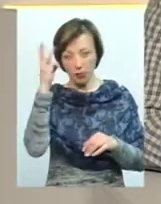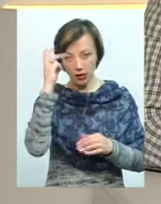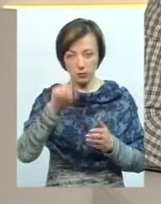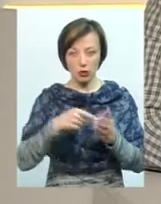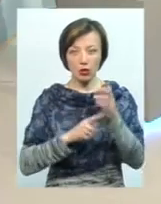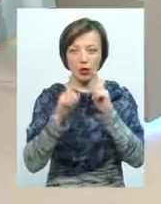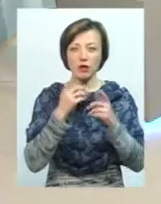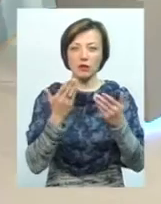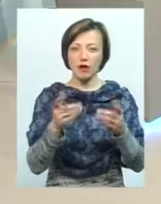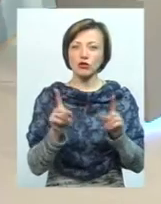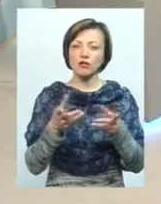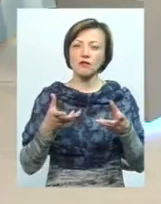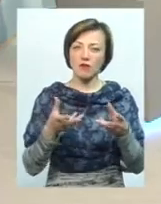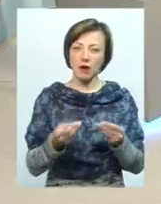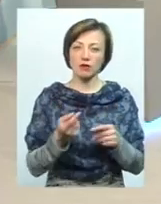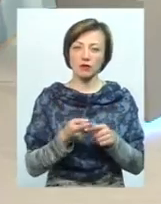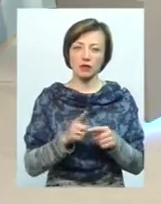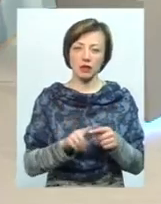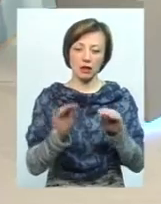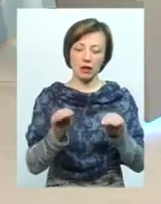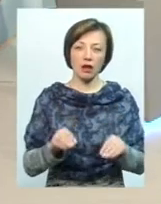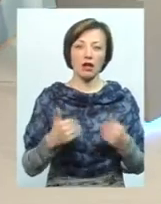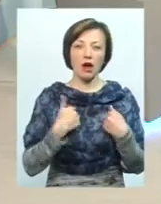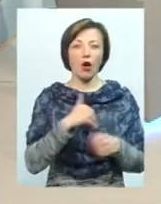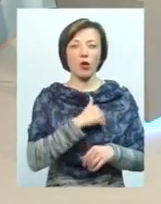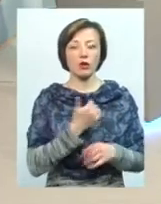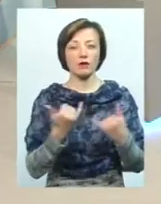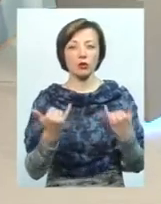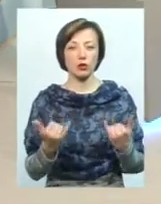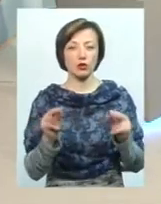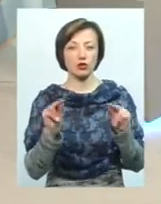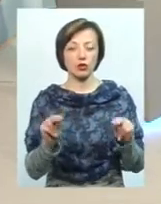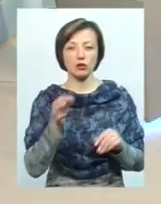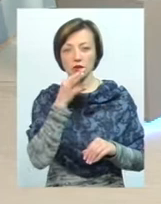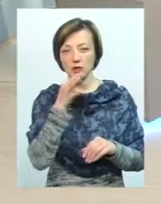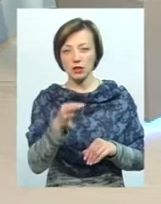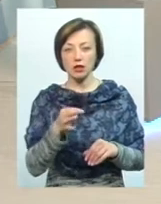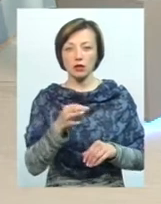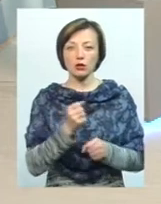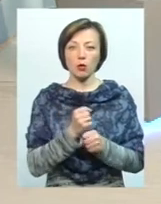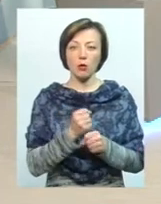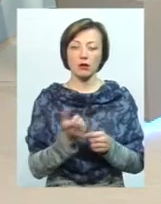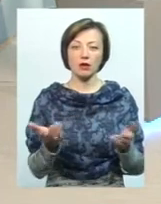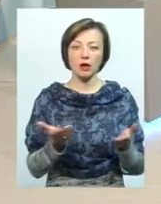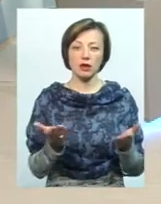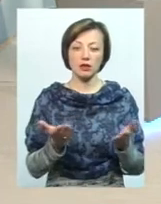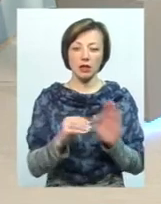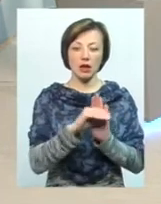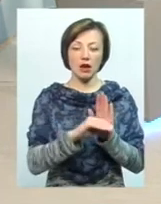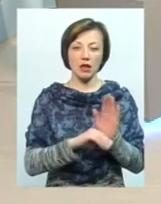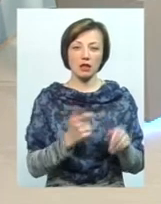Чи вас щось вразило в цих деклараціях? Тому що я хотів сьогодні, чесно, так, зробити якийсь такий рейтинг